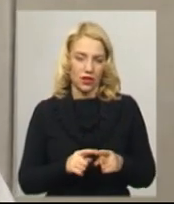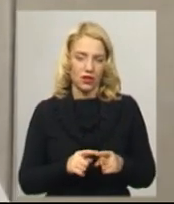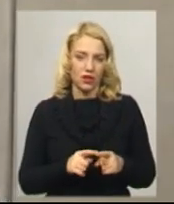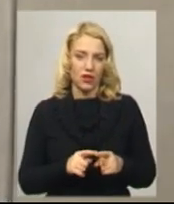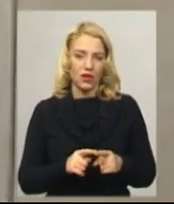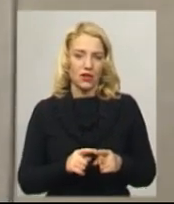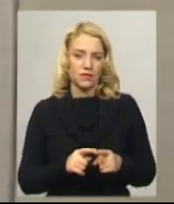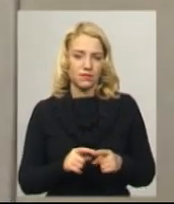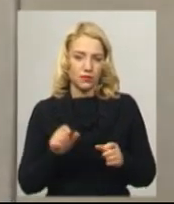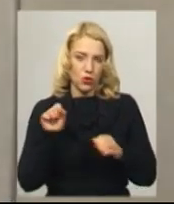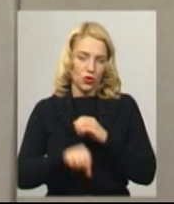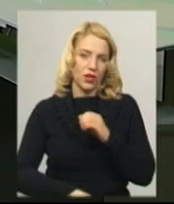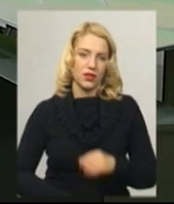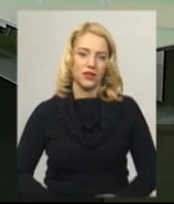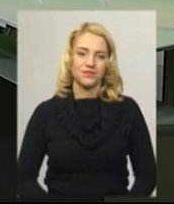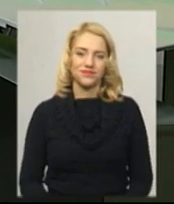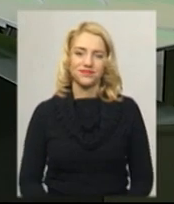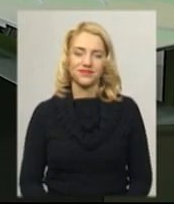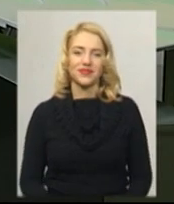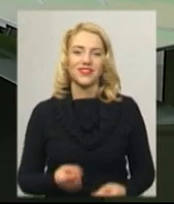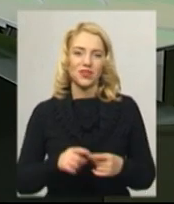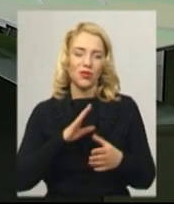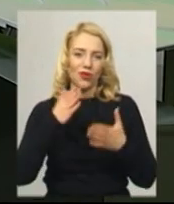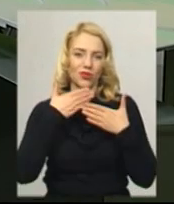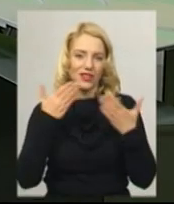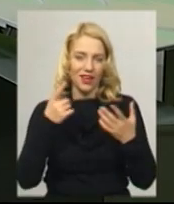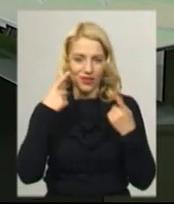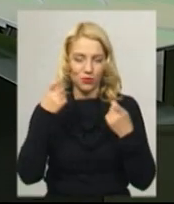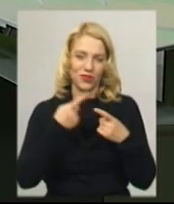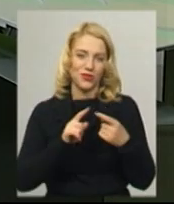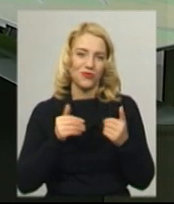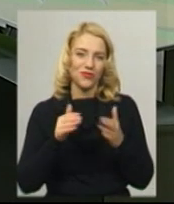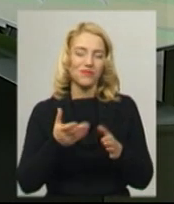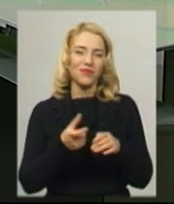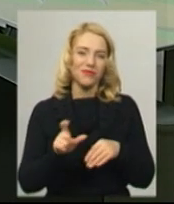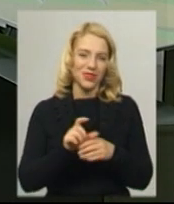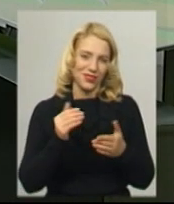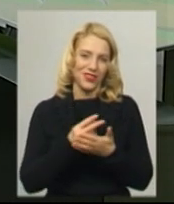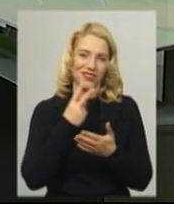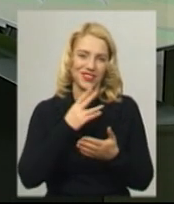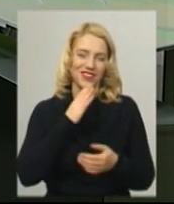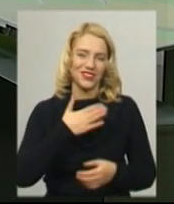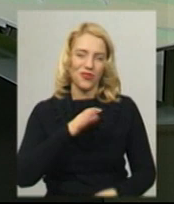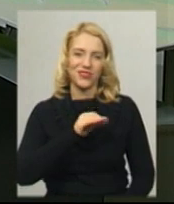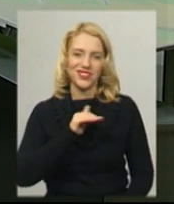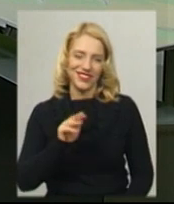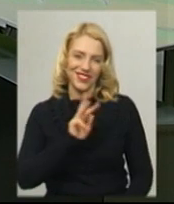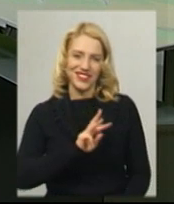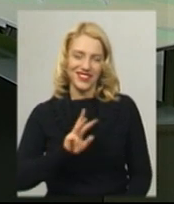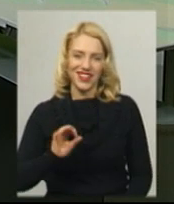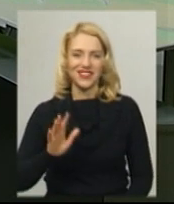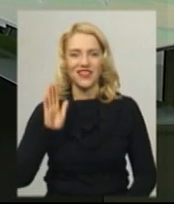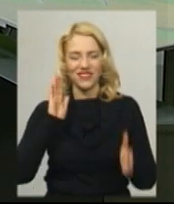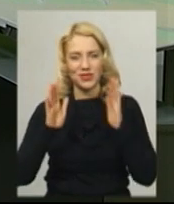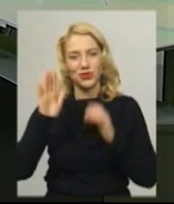само, як і в них. Це була остання інформація цього випуску «Більше новин». Дивіться на нашому офіційному сайті та на сторінці у